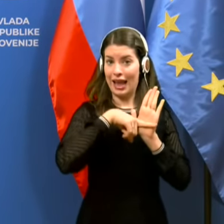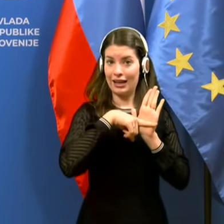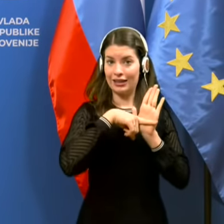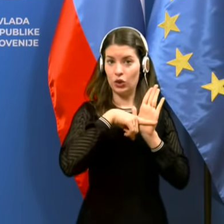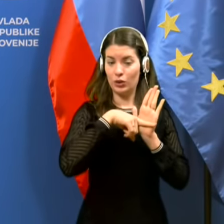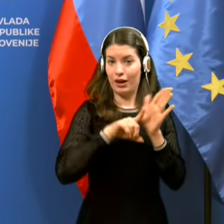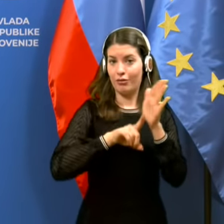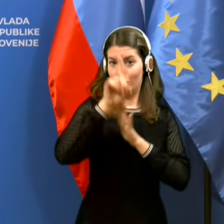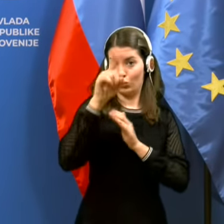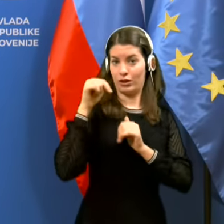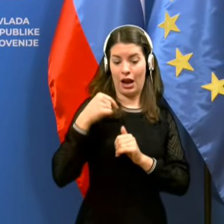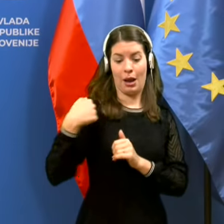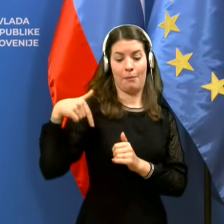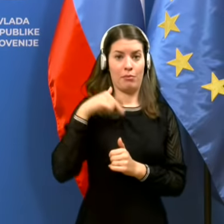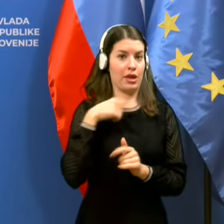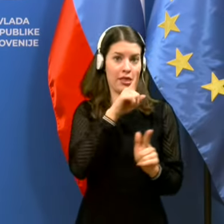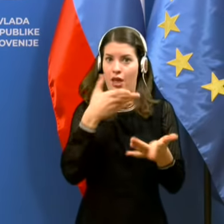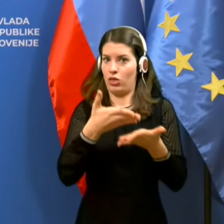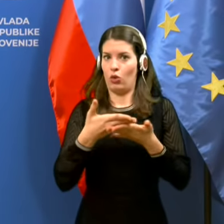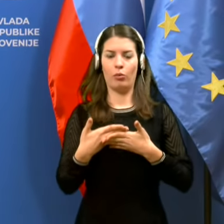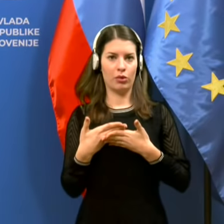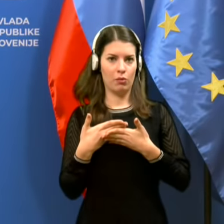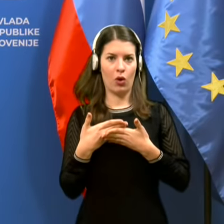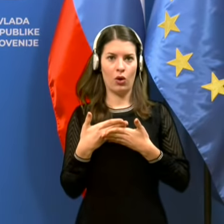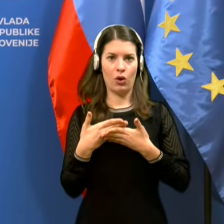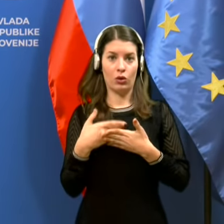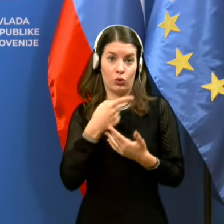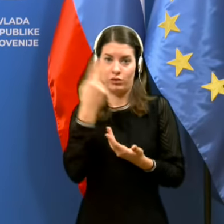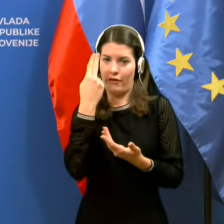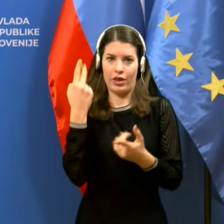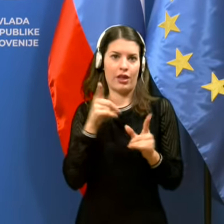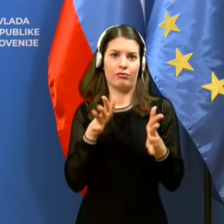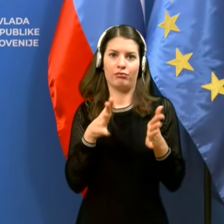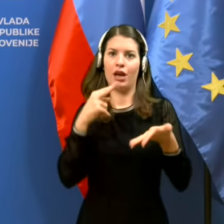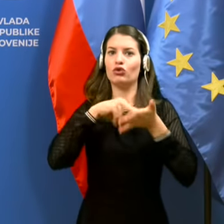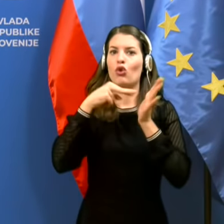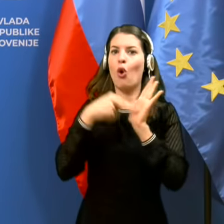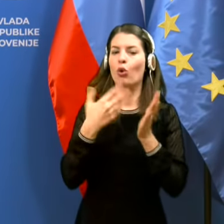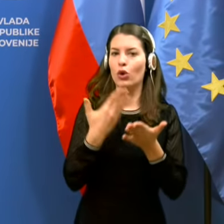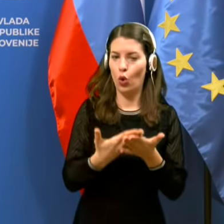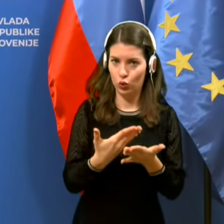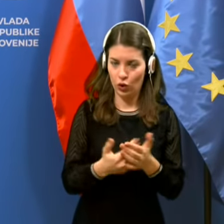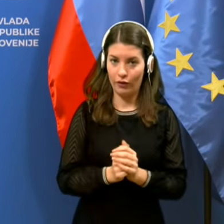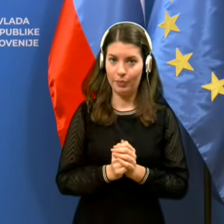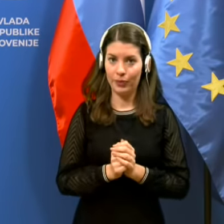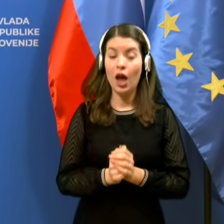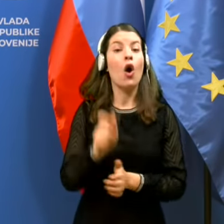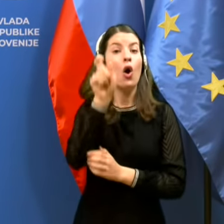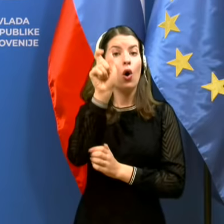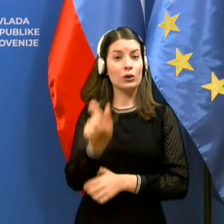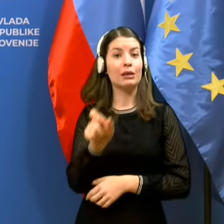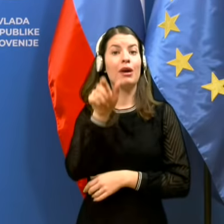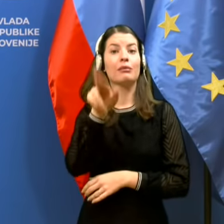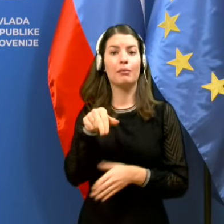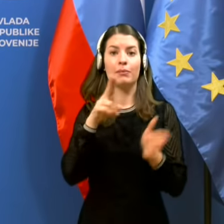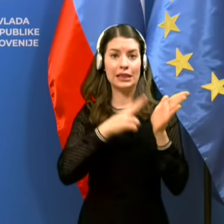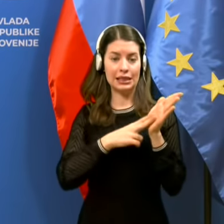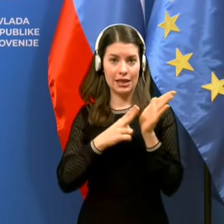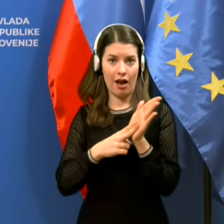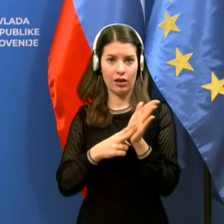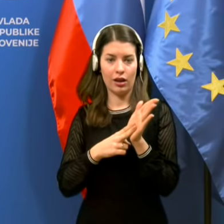NJZ ne dobi, ki ga CNB ne dobi, pač seveda ni strokovno utemeljena. Kar še enkrat, oseba, ki pa ima simptome,